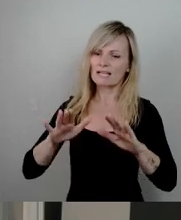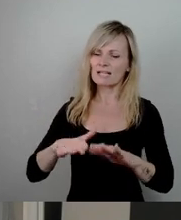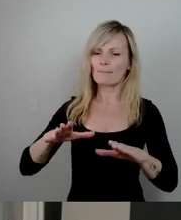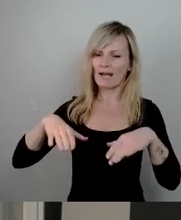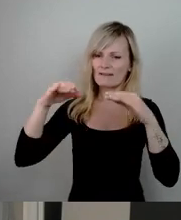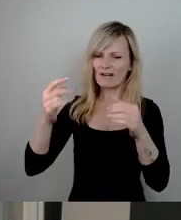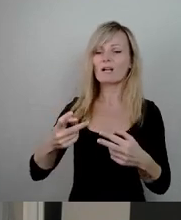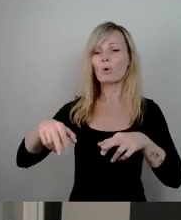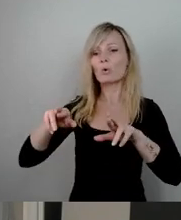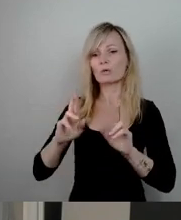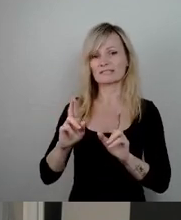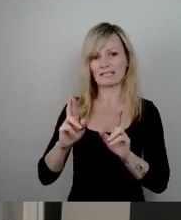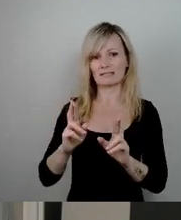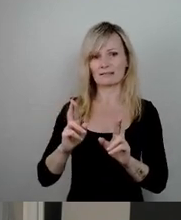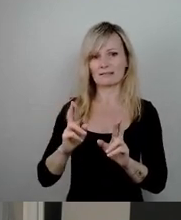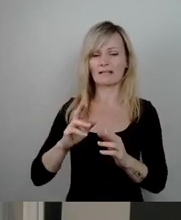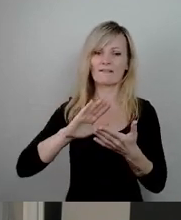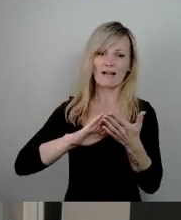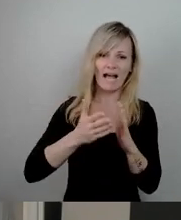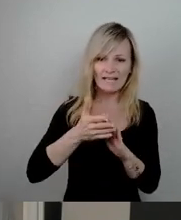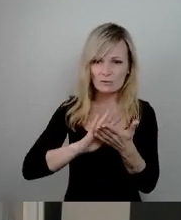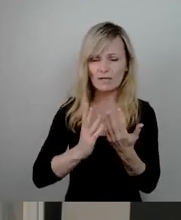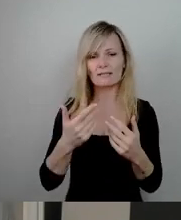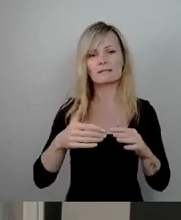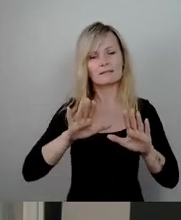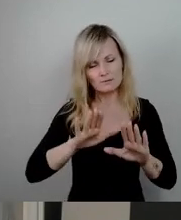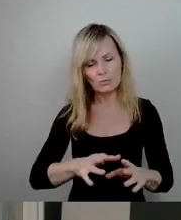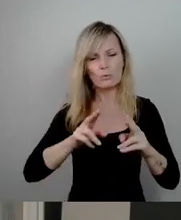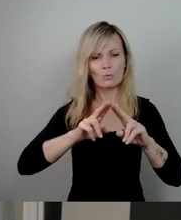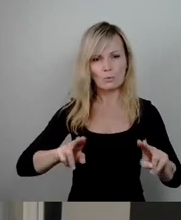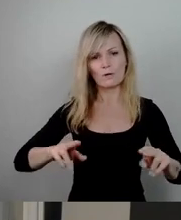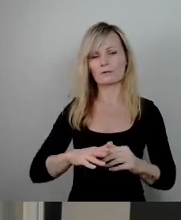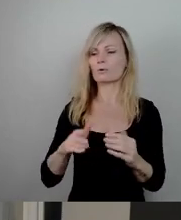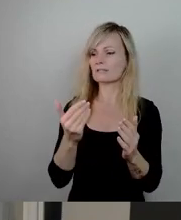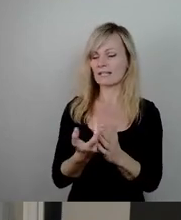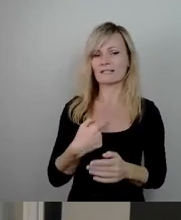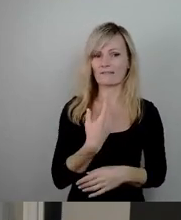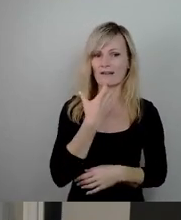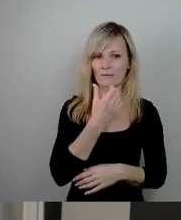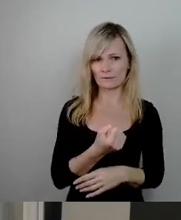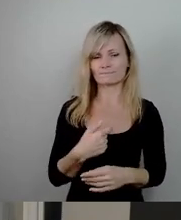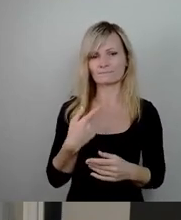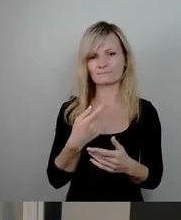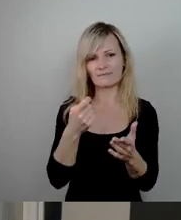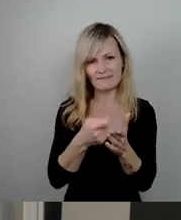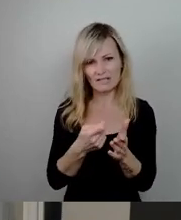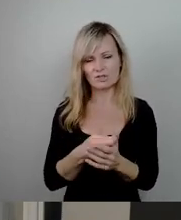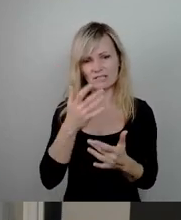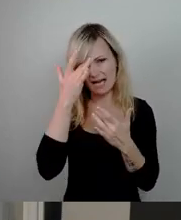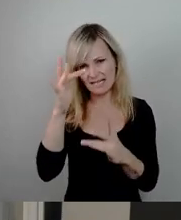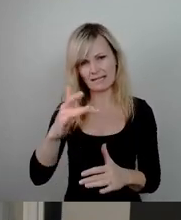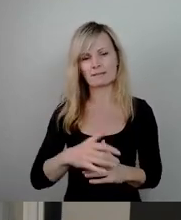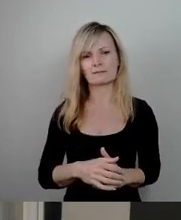auf die Ruhe der Verhandlungen zu nehmen. Und das wollen wir durchaus wertschätzen, anerkennen und dann auch mit unserer